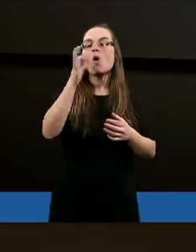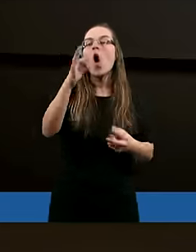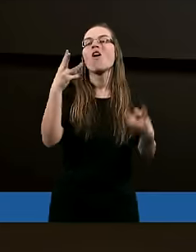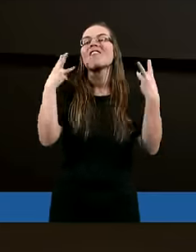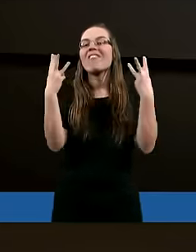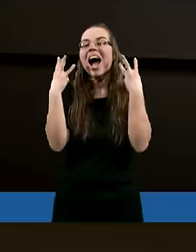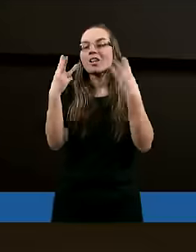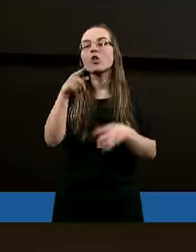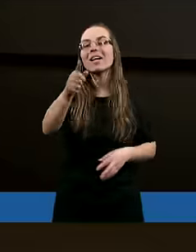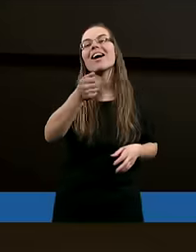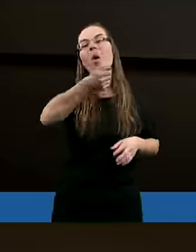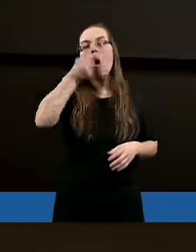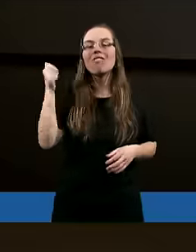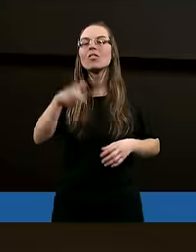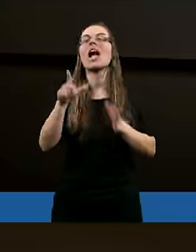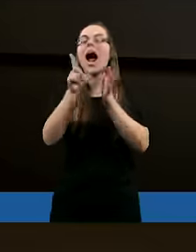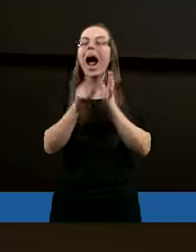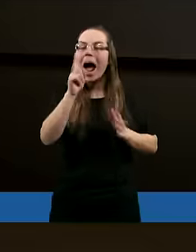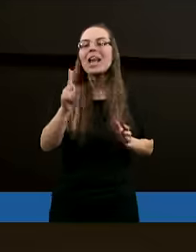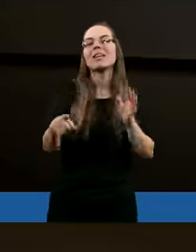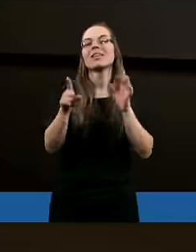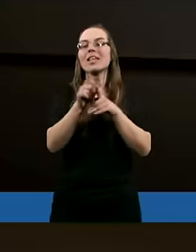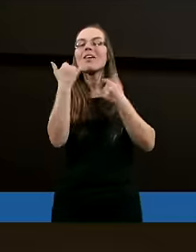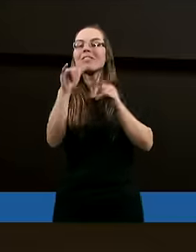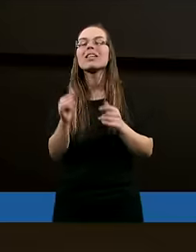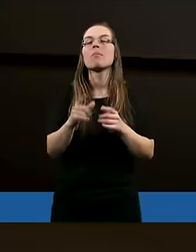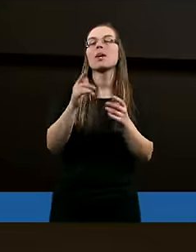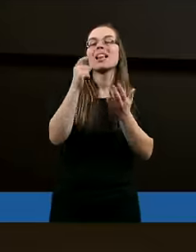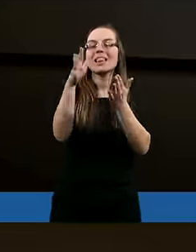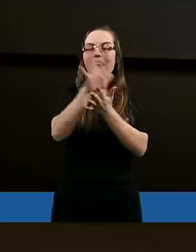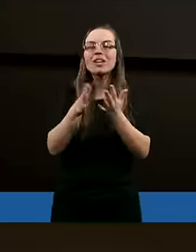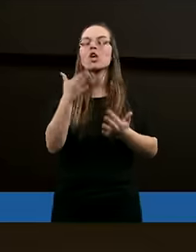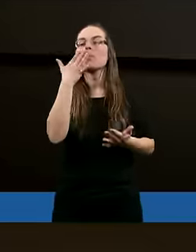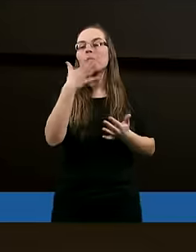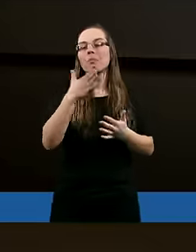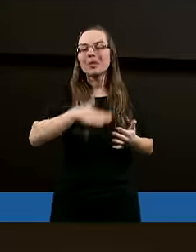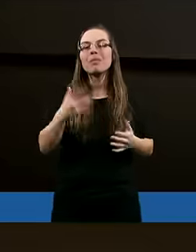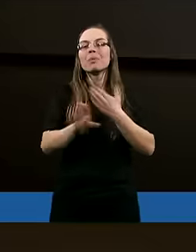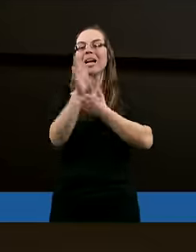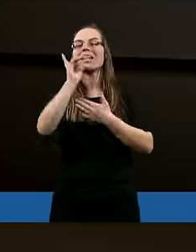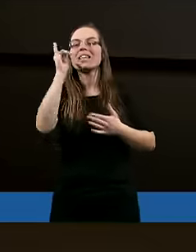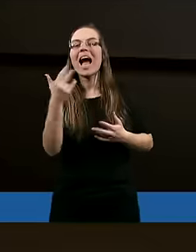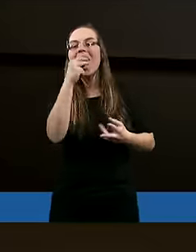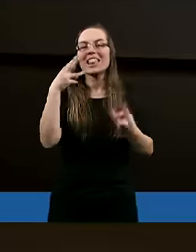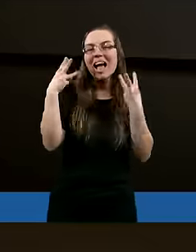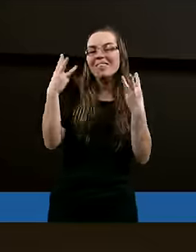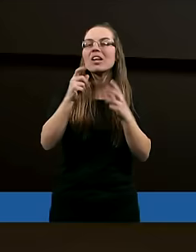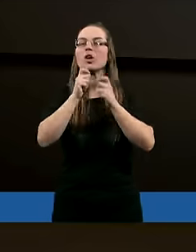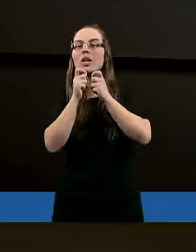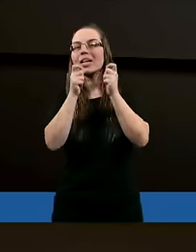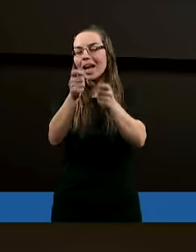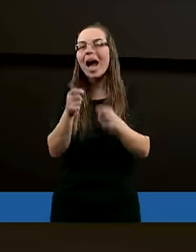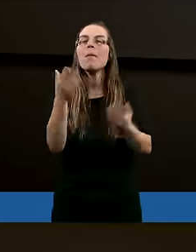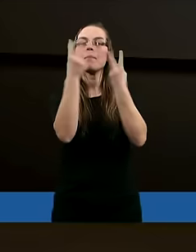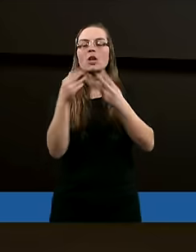o ważności tego owocu, ale jeszcze w innym tekście miłość jest przedstawiona z kolei jako najważniejszy dar.